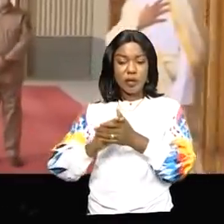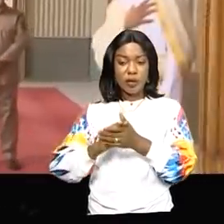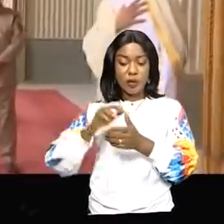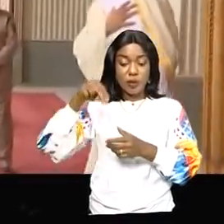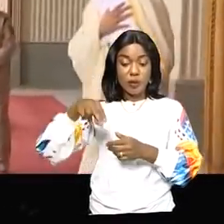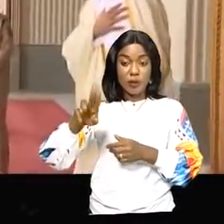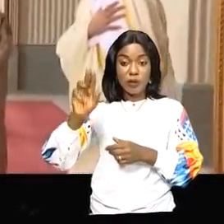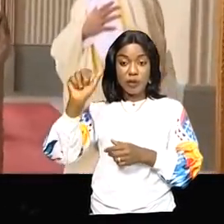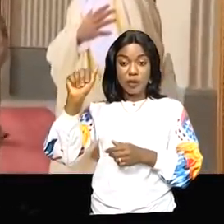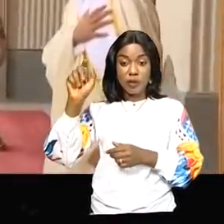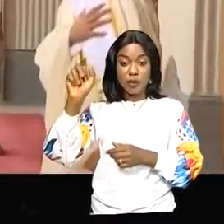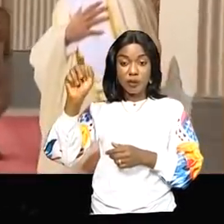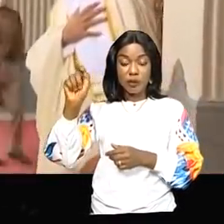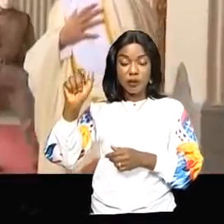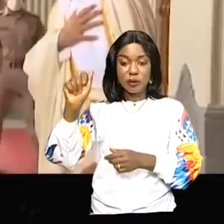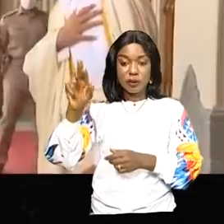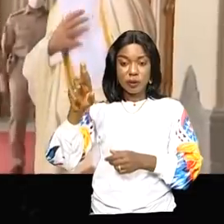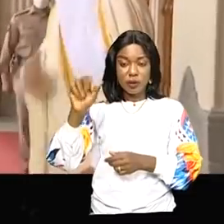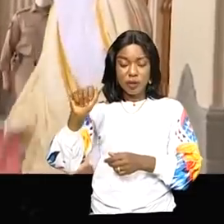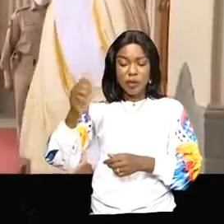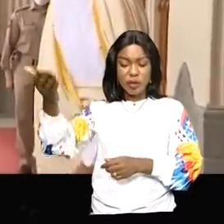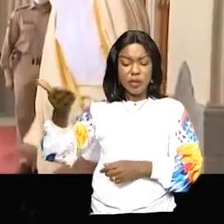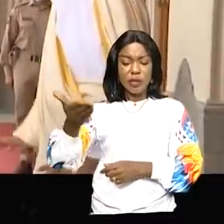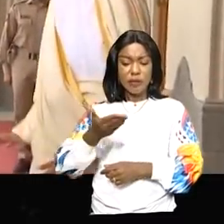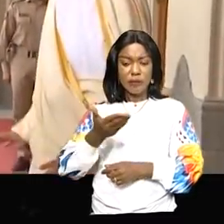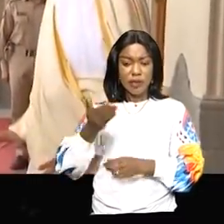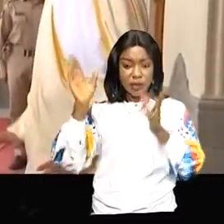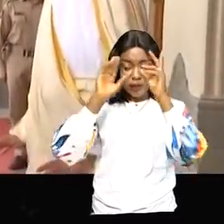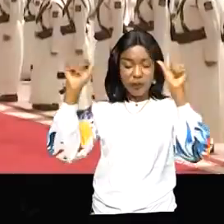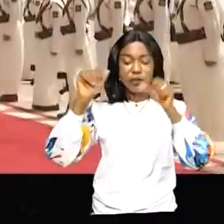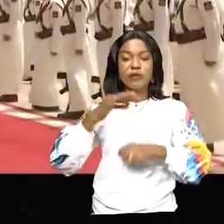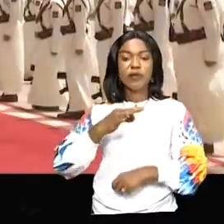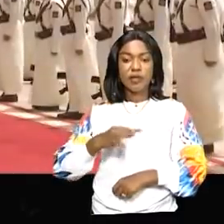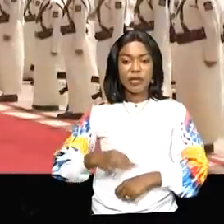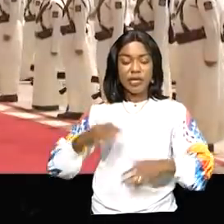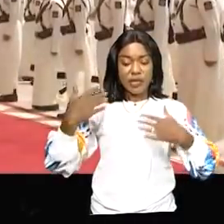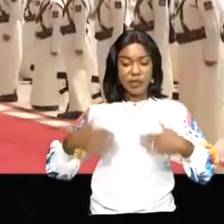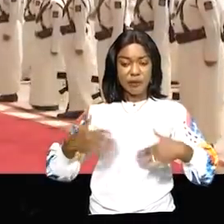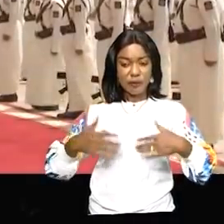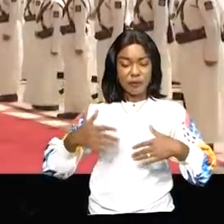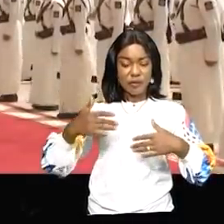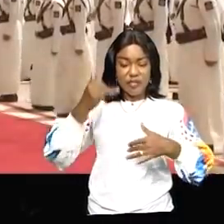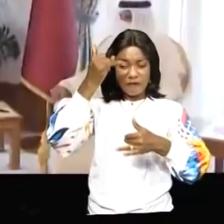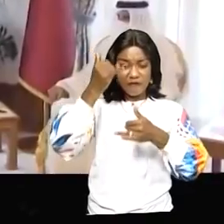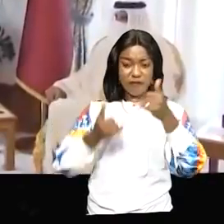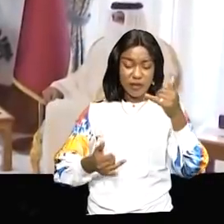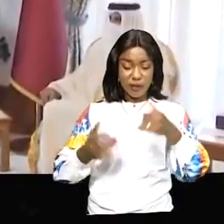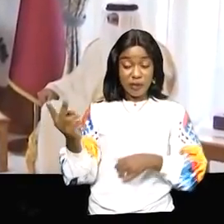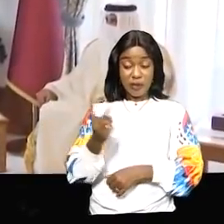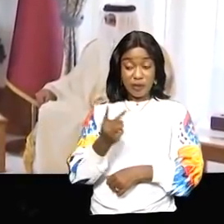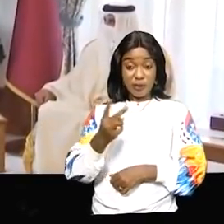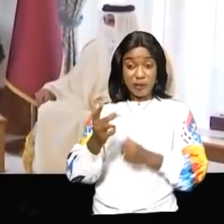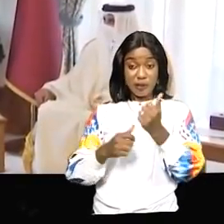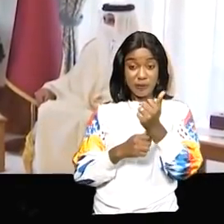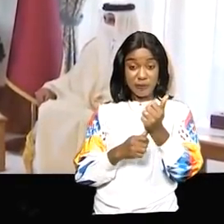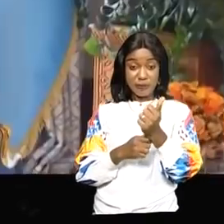Qatar a accueilli chaleureusement son hôte de marque de la RDC. Le cérémonial d'accueil terminé, les deux hautes personnalités